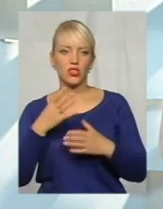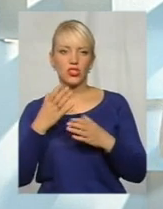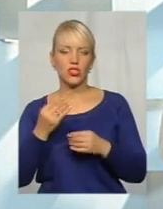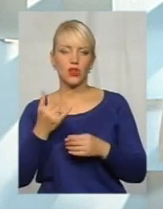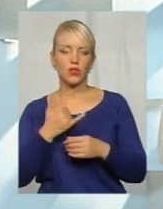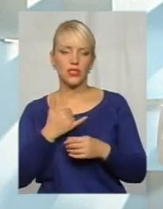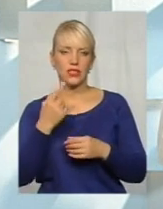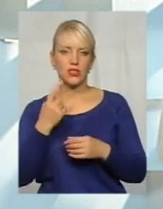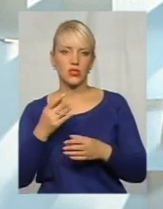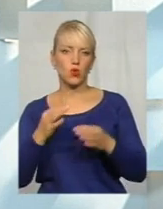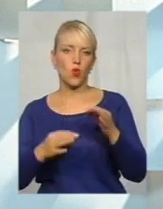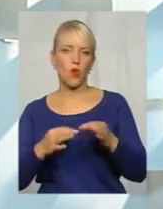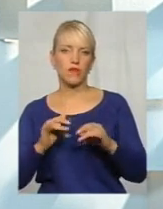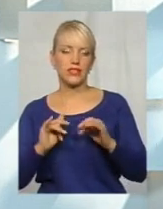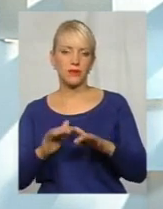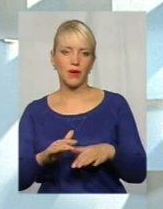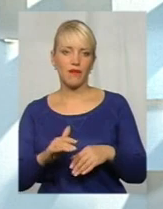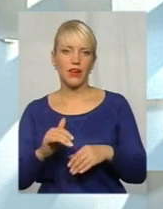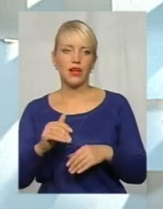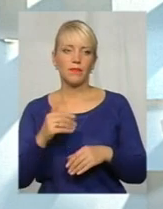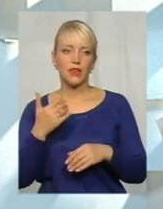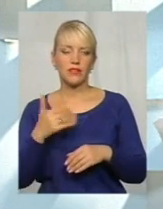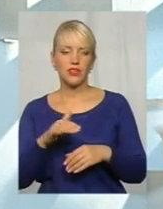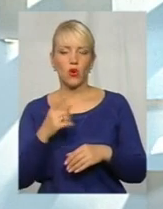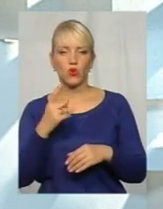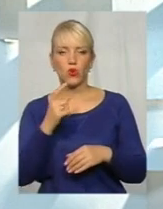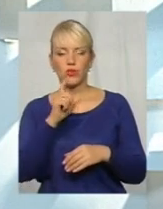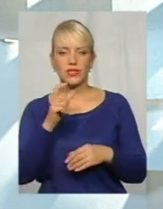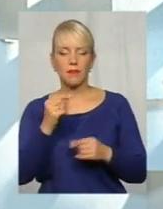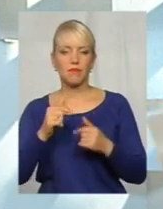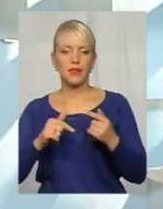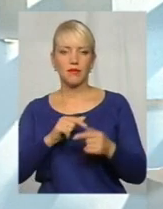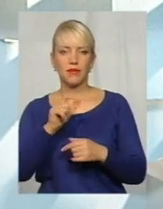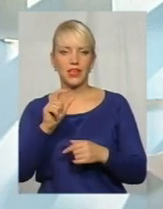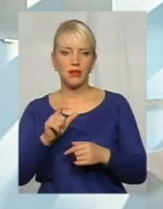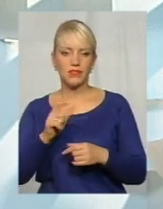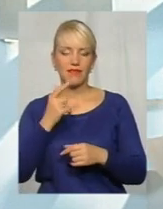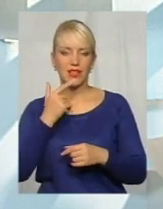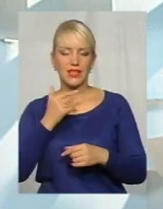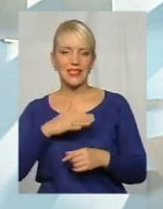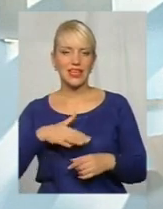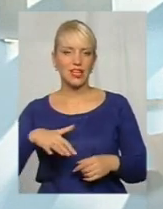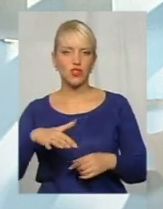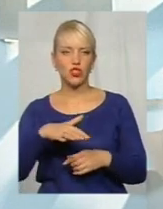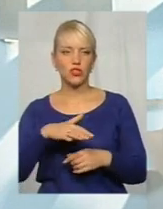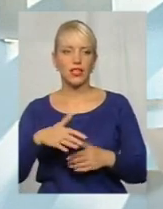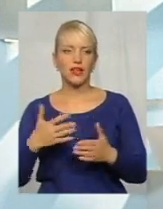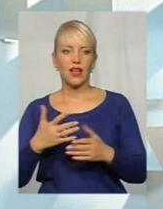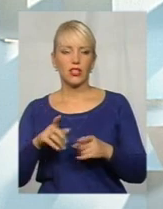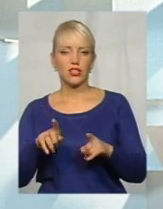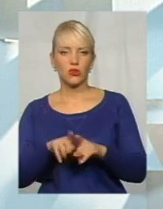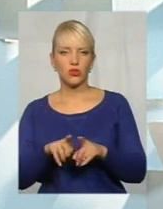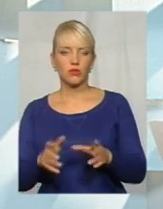одна судова справа вже одного із підприємців Красилівщини, якого теж